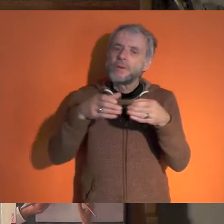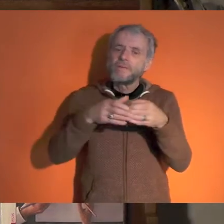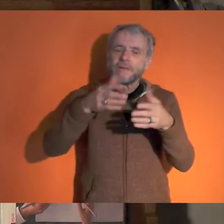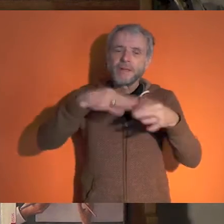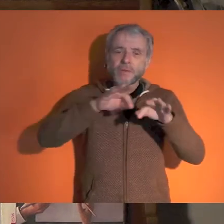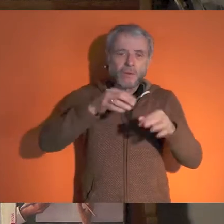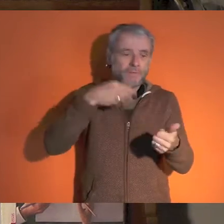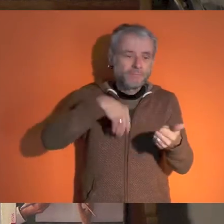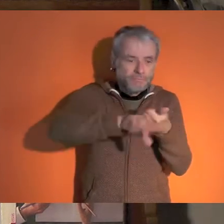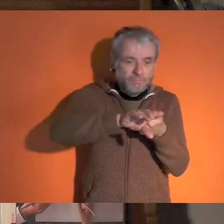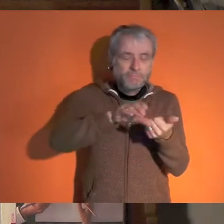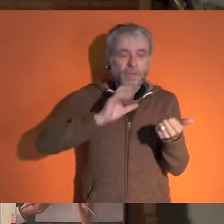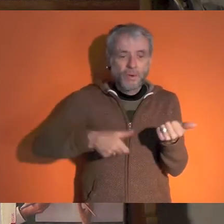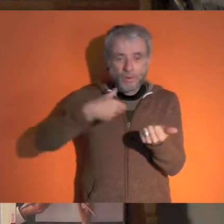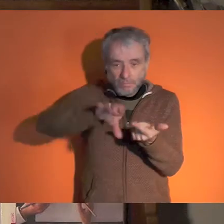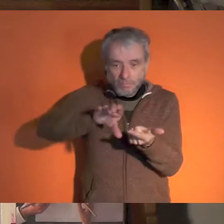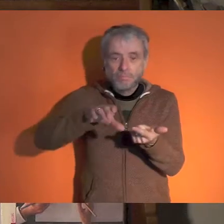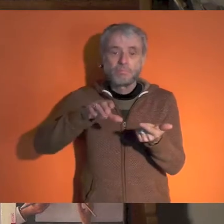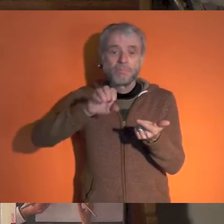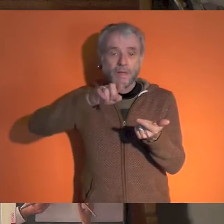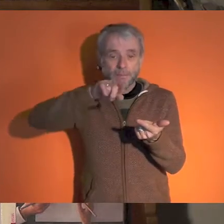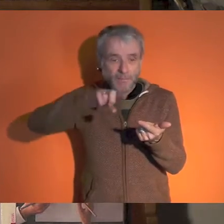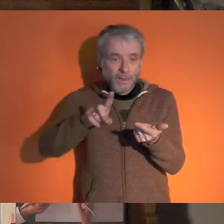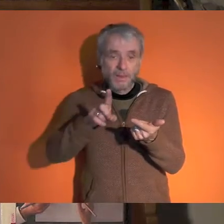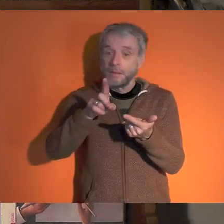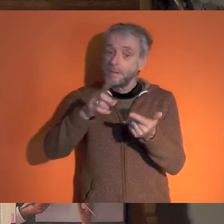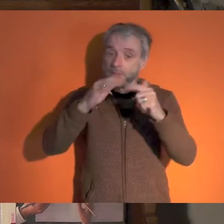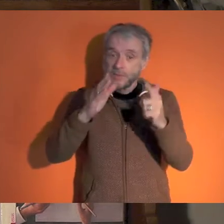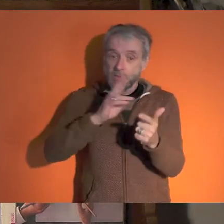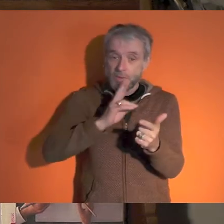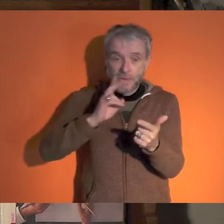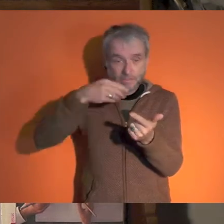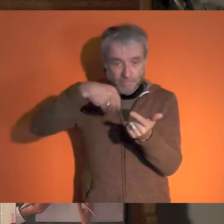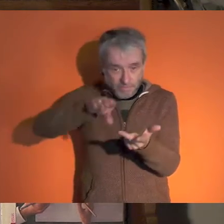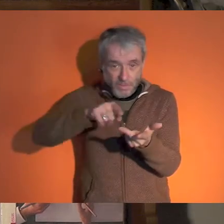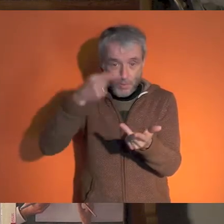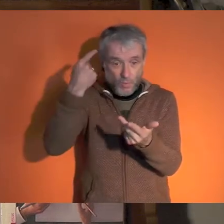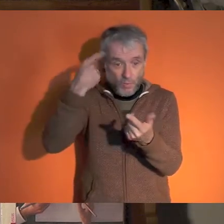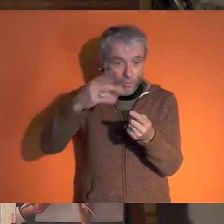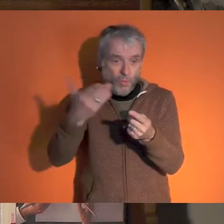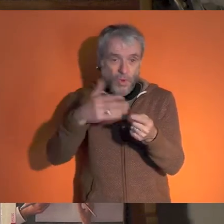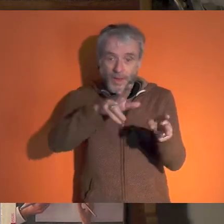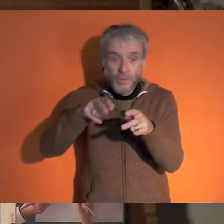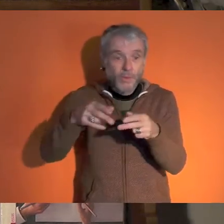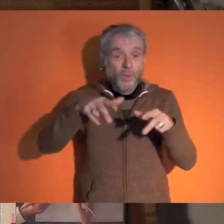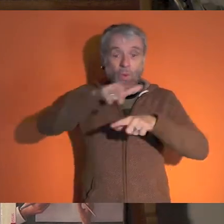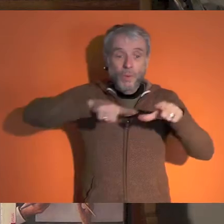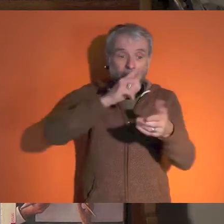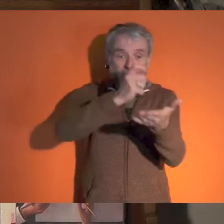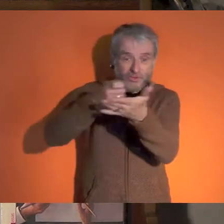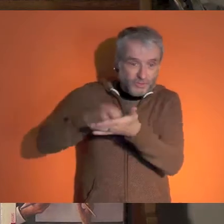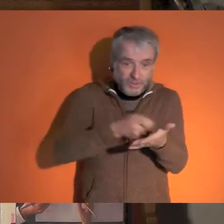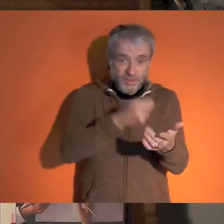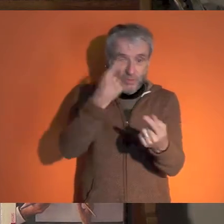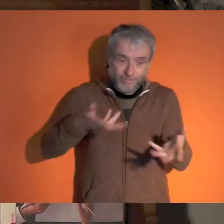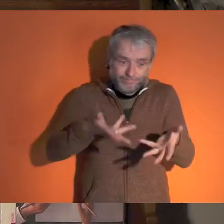collectivités territoriales, pour les écoles, pour les maisons de retraite, les EHPAD, pour pouvoir acheter des produits